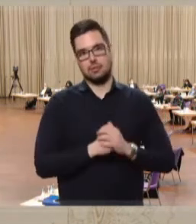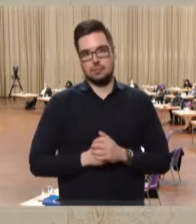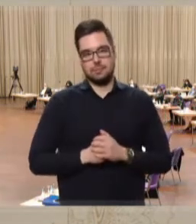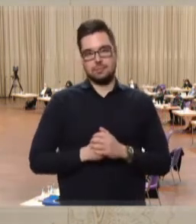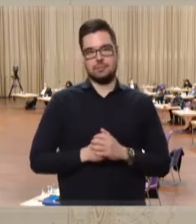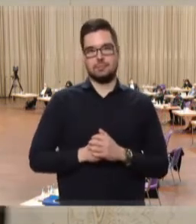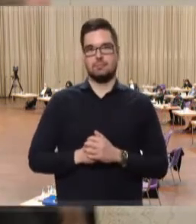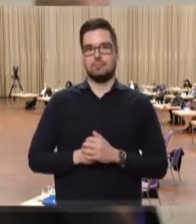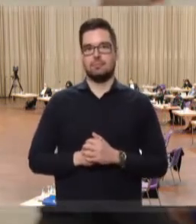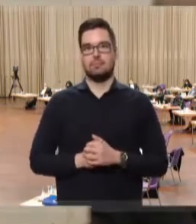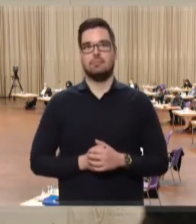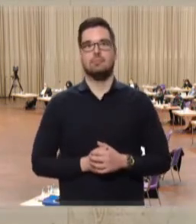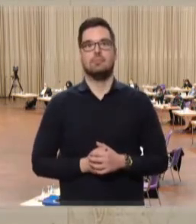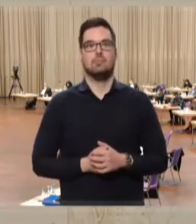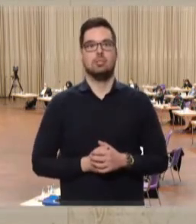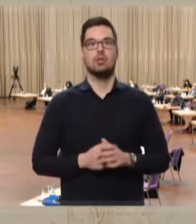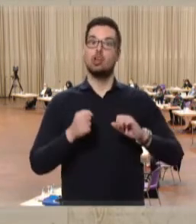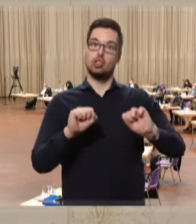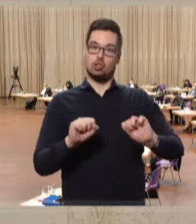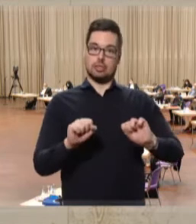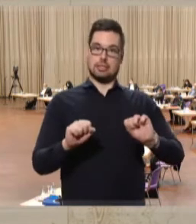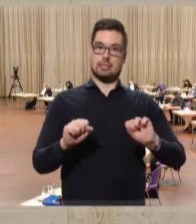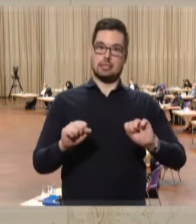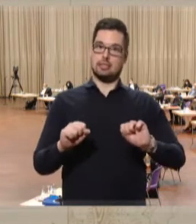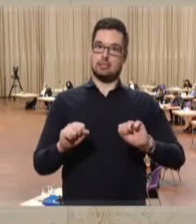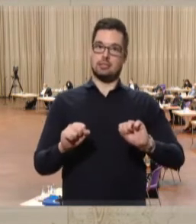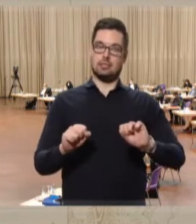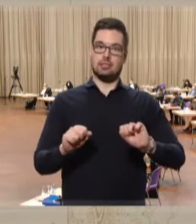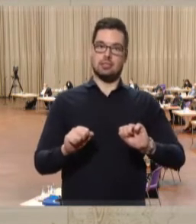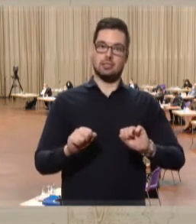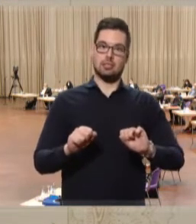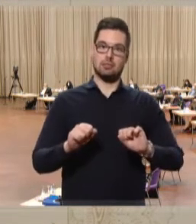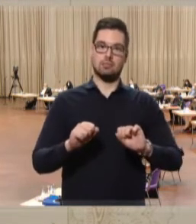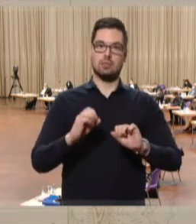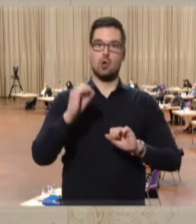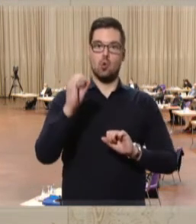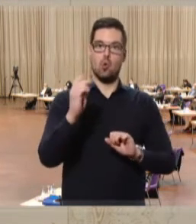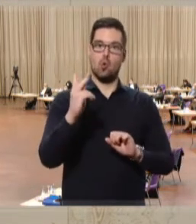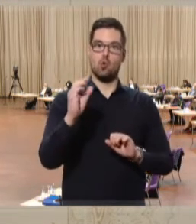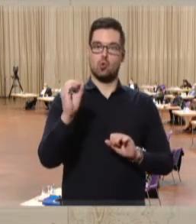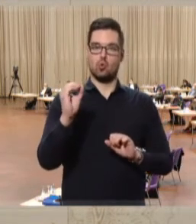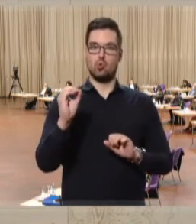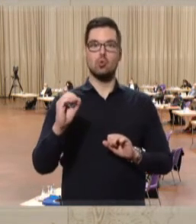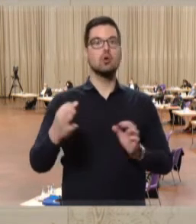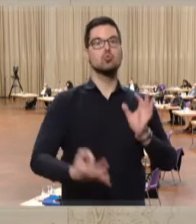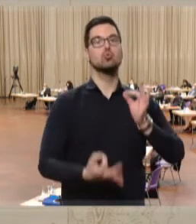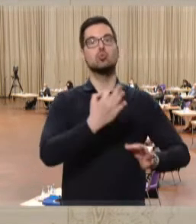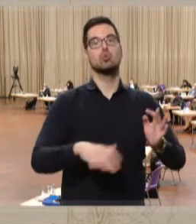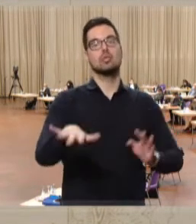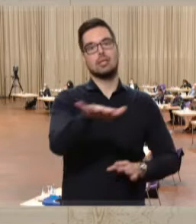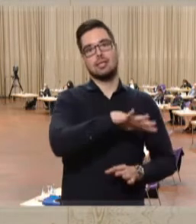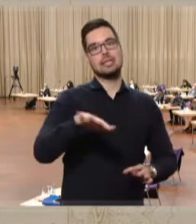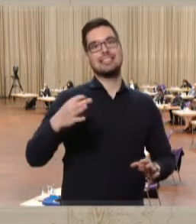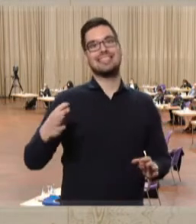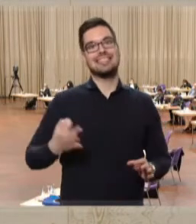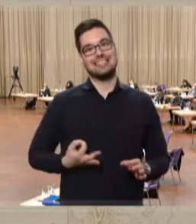berücksichtigen. Eine Unterschutzstellung des gesamten artenreichen ökologisch bedeutsamen Grünlandes würde die